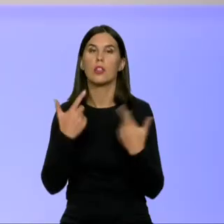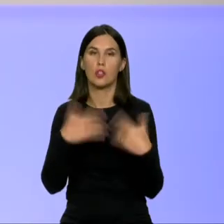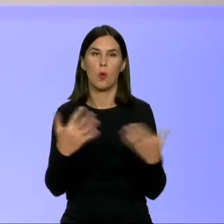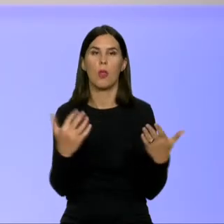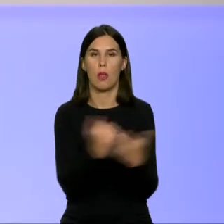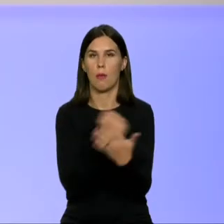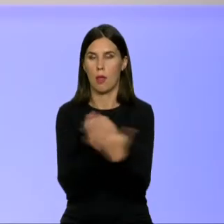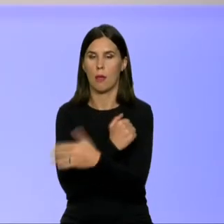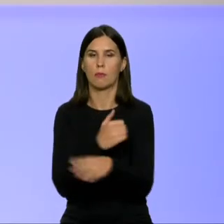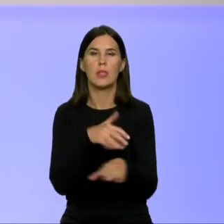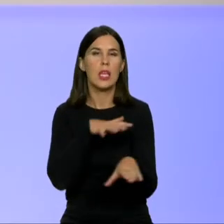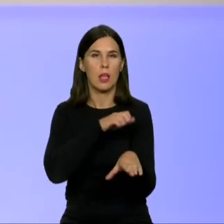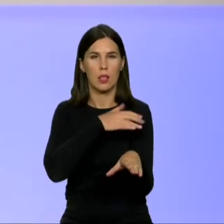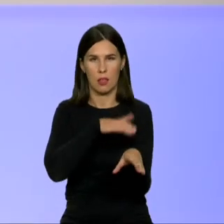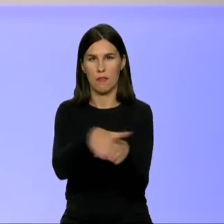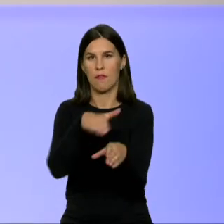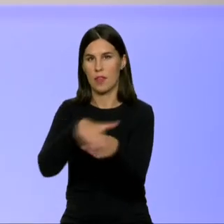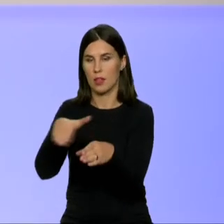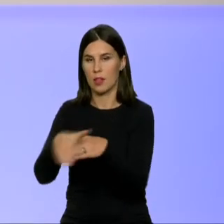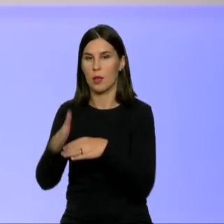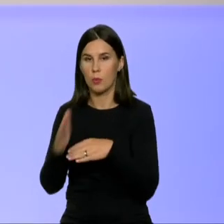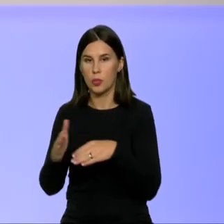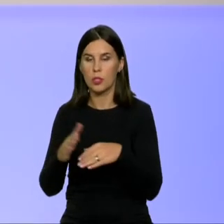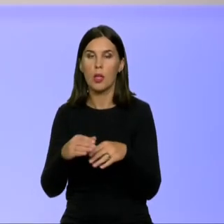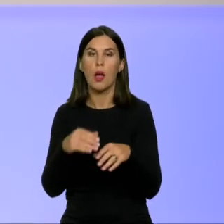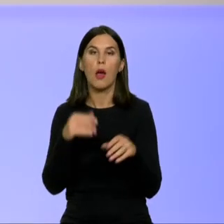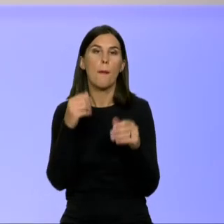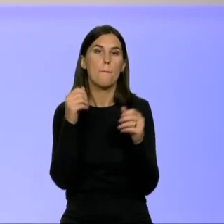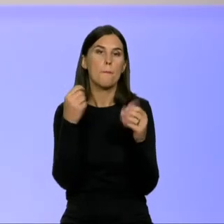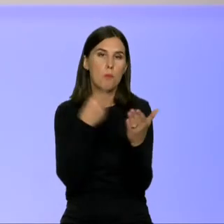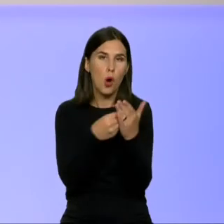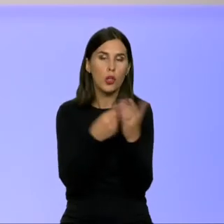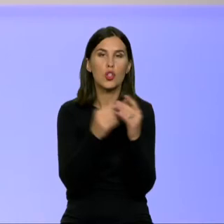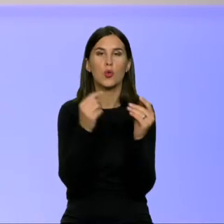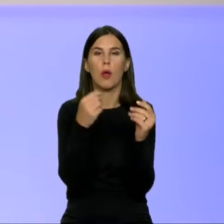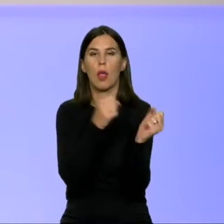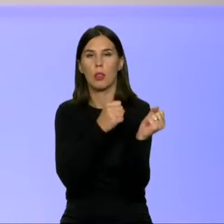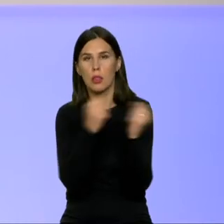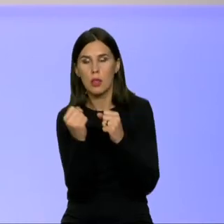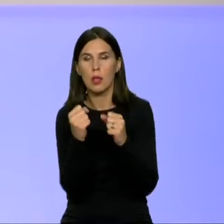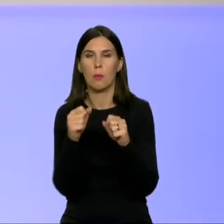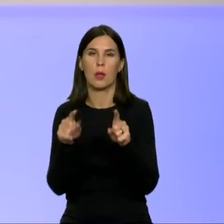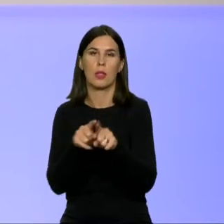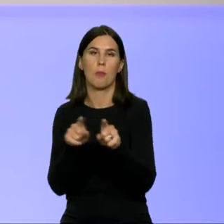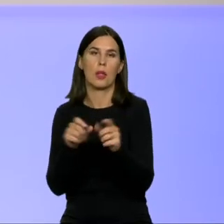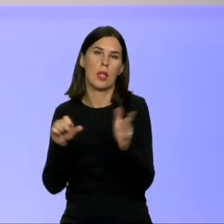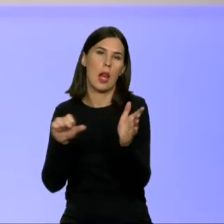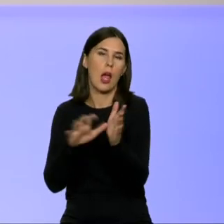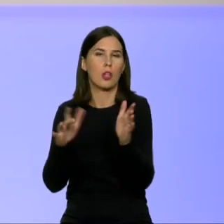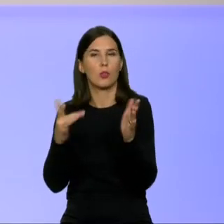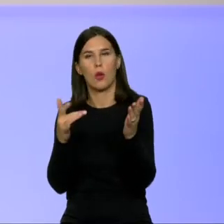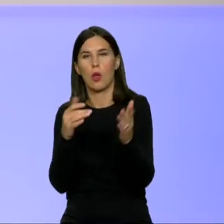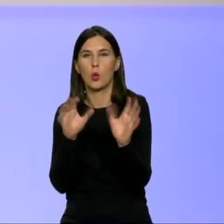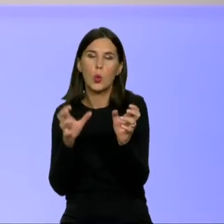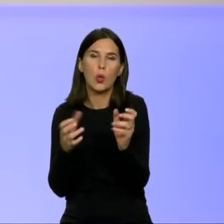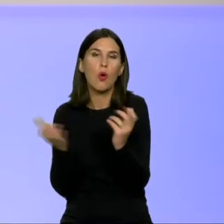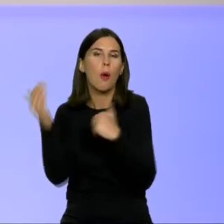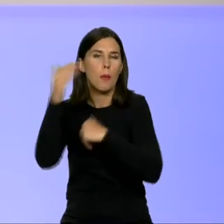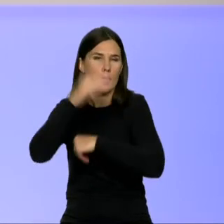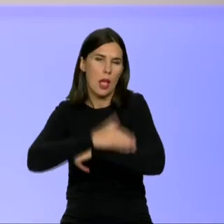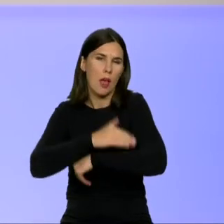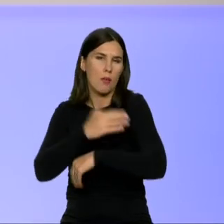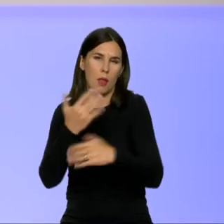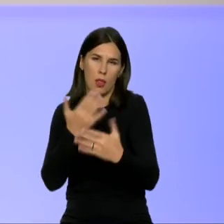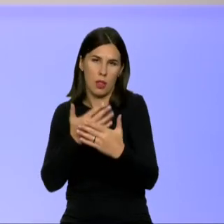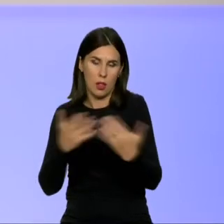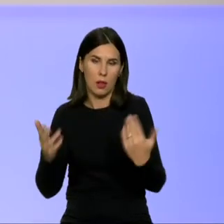mokesčio atidėjimus, galbūt ir tam tikrus energijos išteklių kainų kompensavimus. Tai vyriausybė tą informaciją pristatys, bet